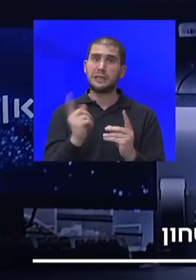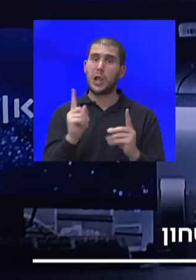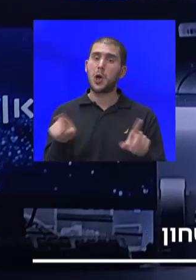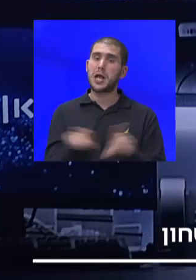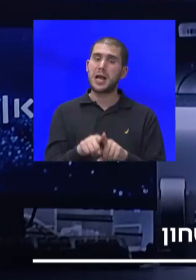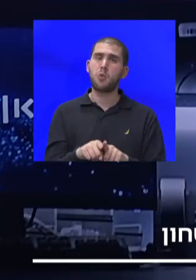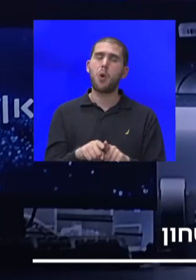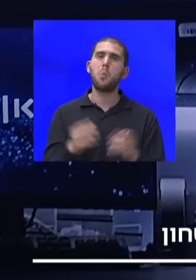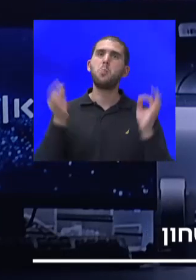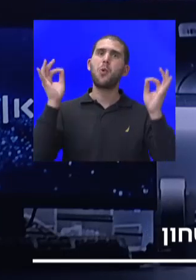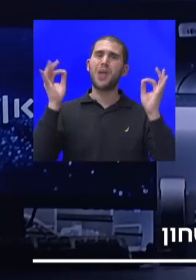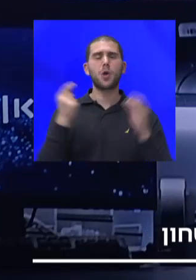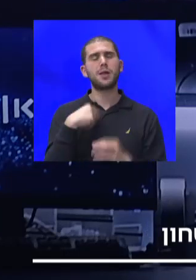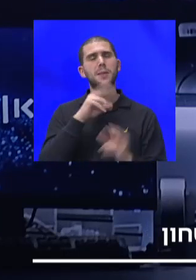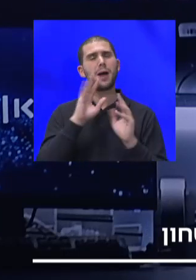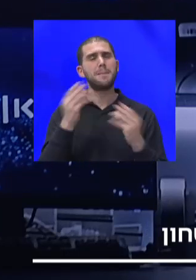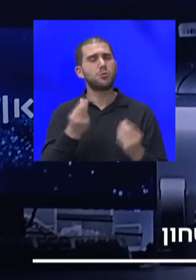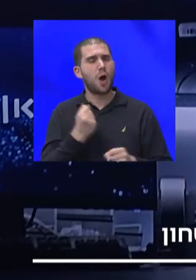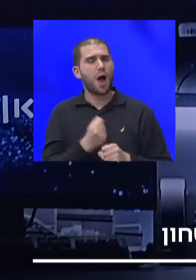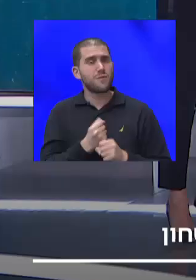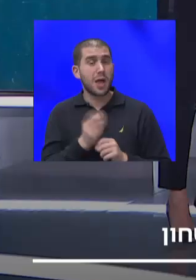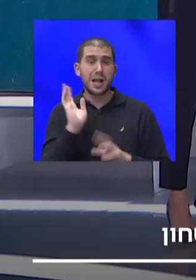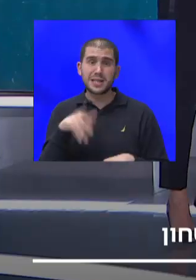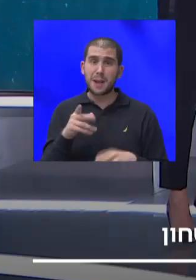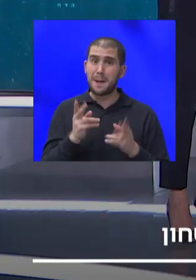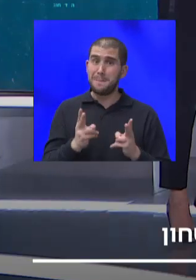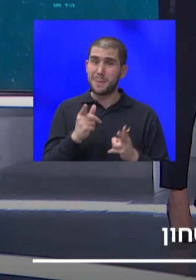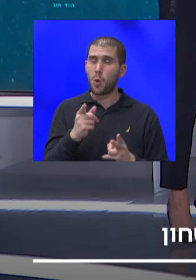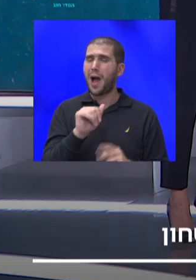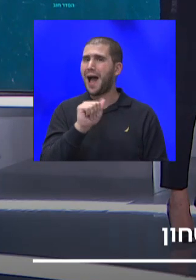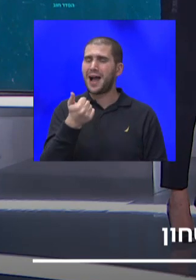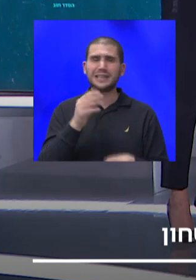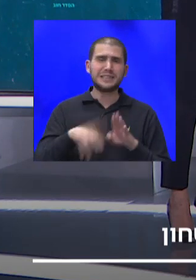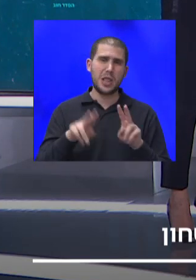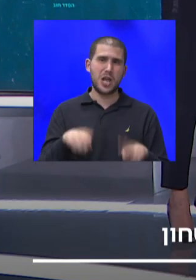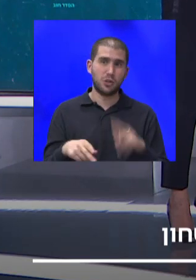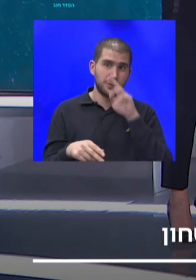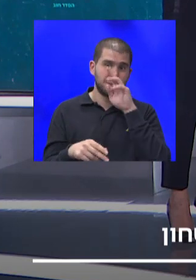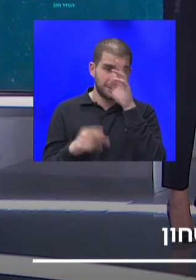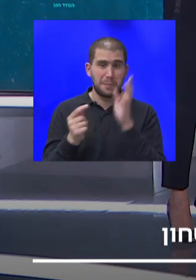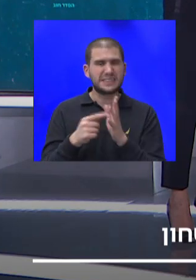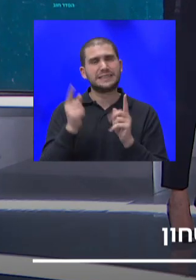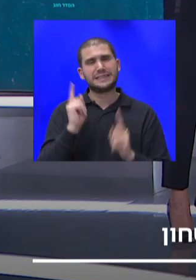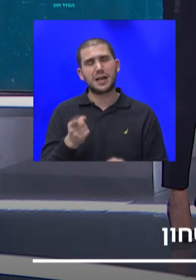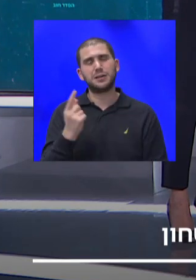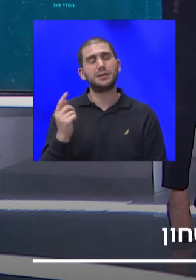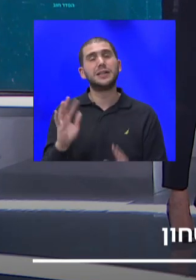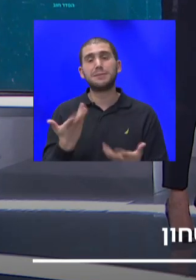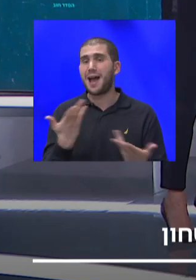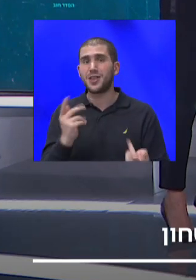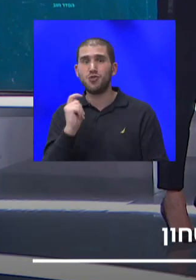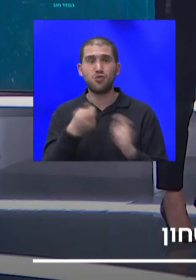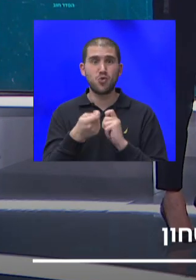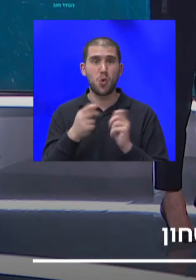משהו שצריך לעבודה, גם לבידור, זה הבידור הכי זול שיש, ולכן, סביר להניח שקודם לא יהיה תזוזה מדינית, אנחנו נמשיך לראות את